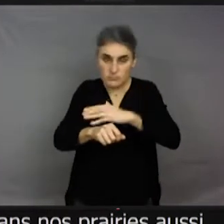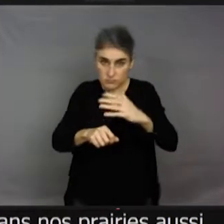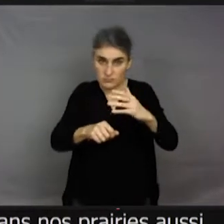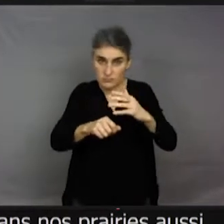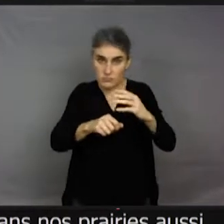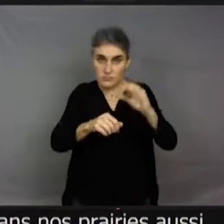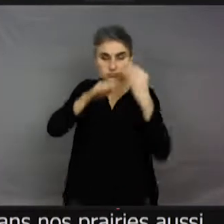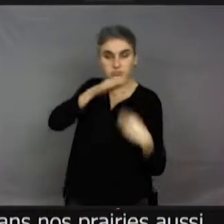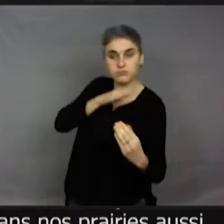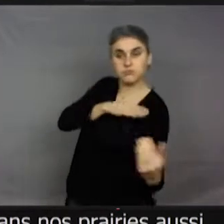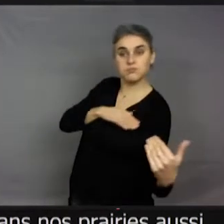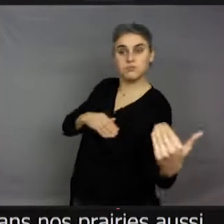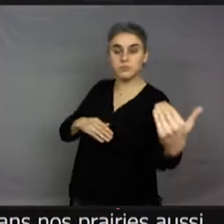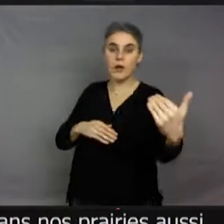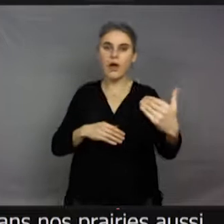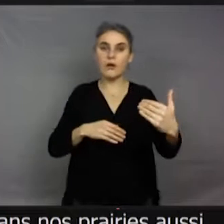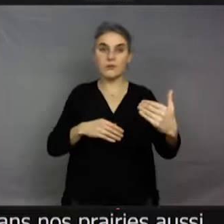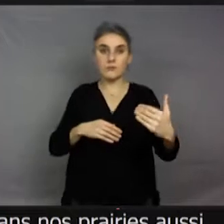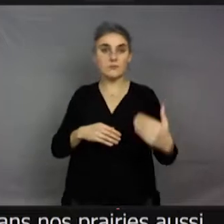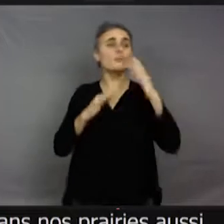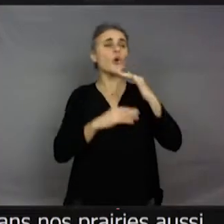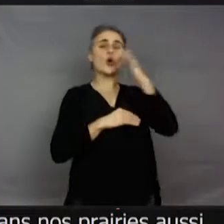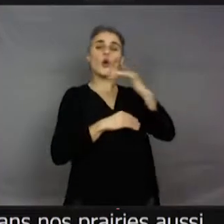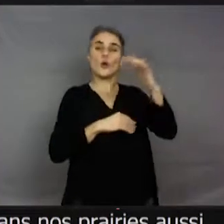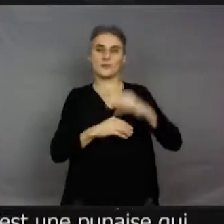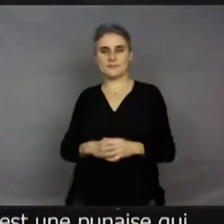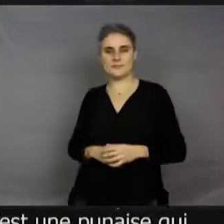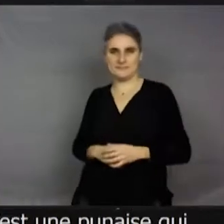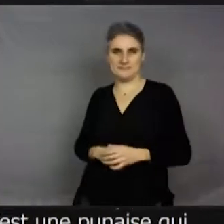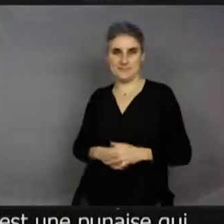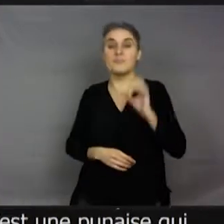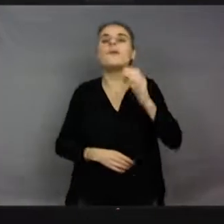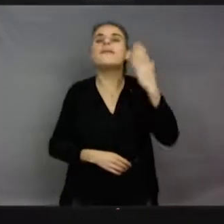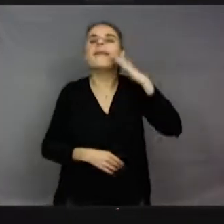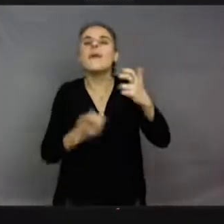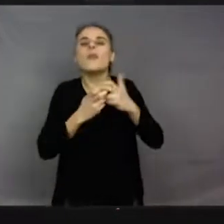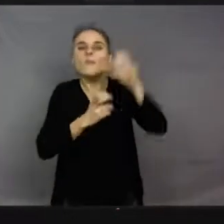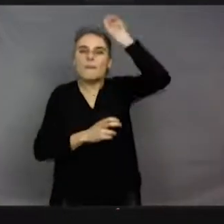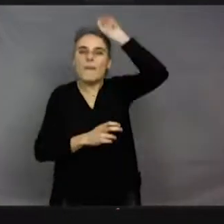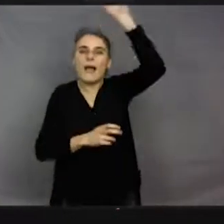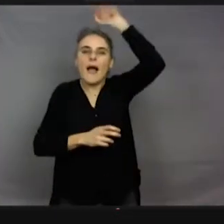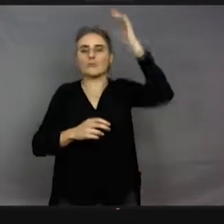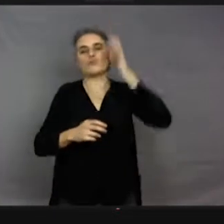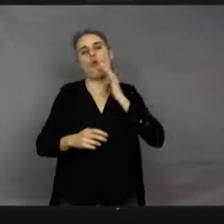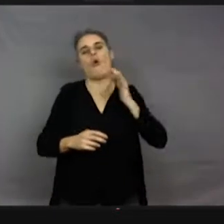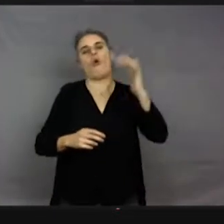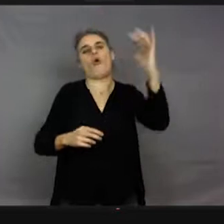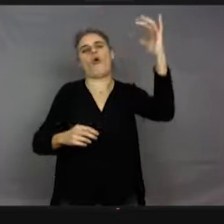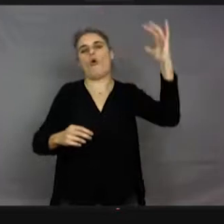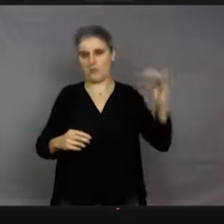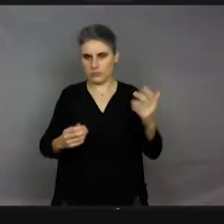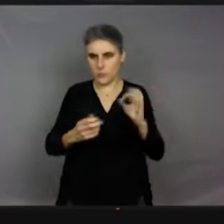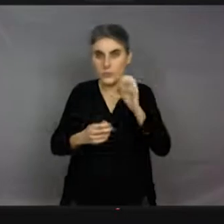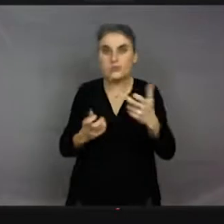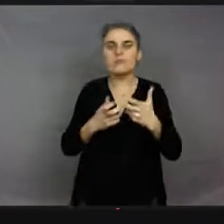Exactement. Elle vit dans l'eau. Alors, vous le savez, pour les baleines, tout ça, c'est une cacophonie dans la mer et d'ailleurs, les bateaux à